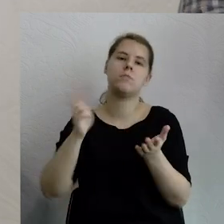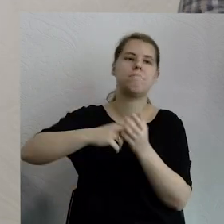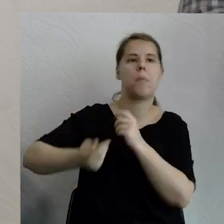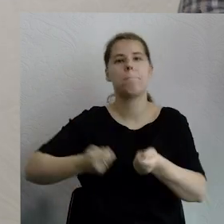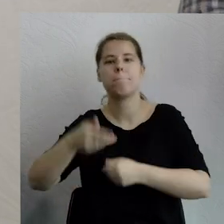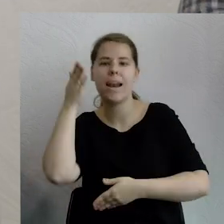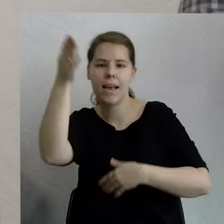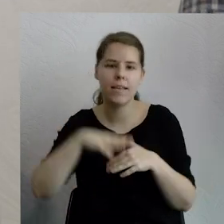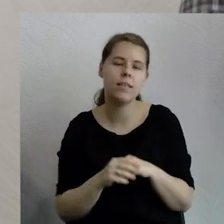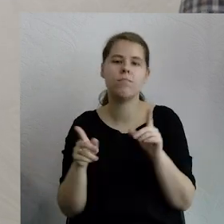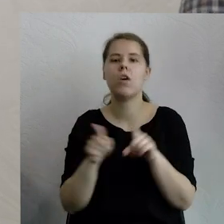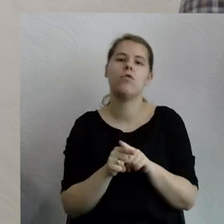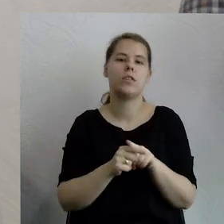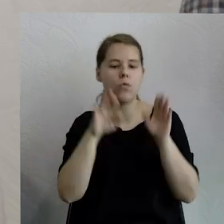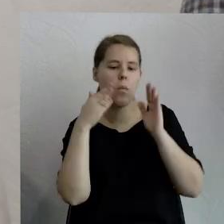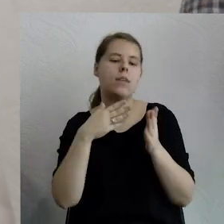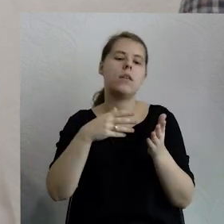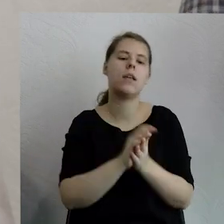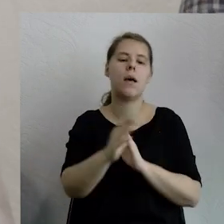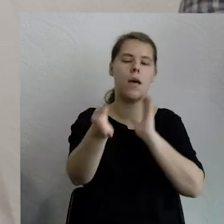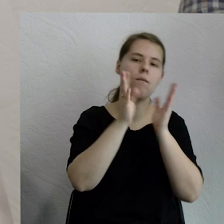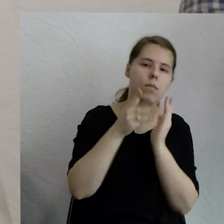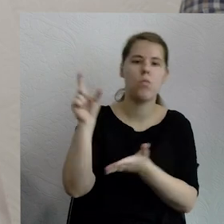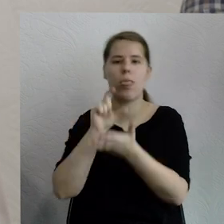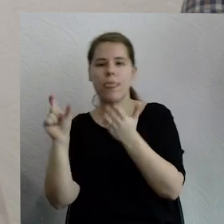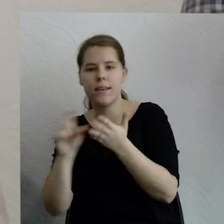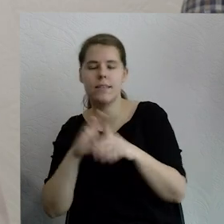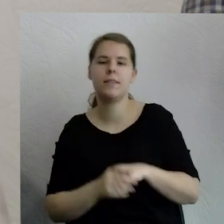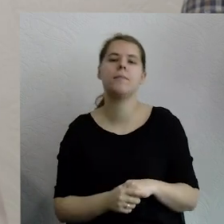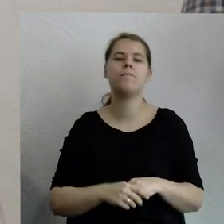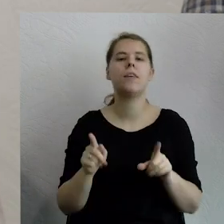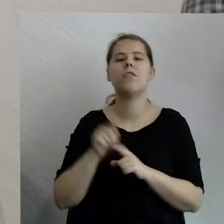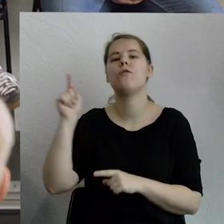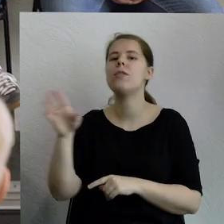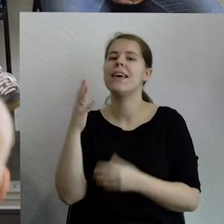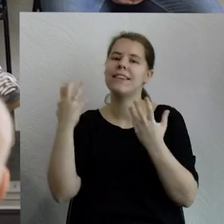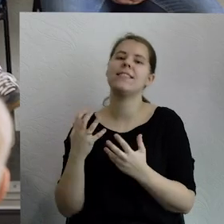społecznościowych. A poza tym ratuje planetę dla swojego syna i nie tylko.